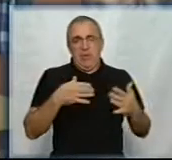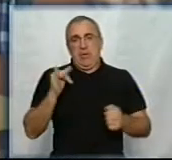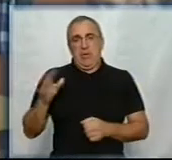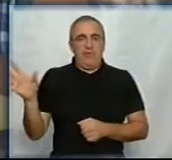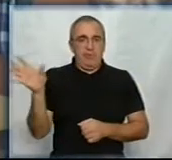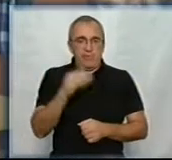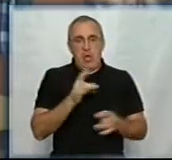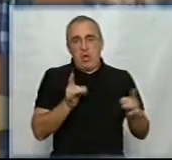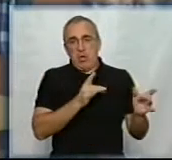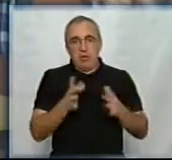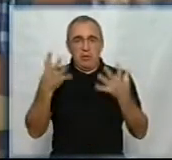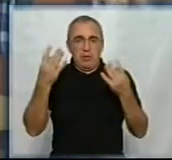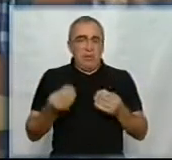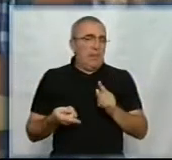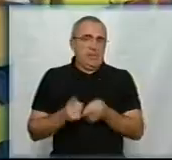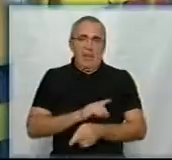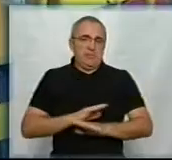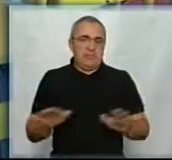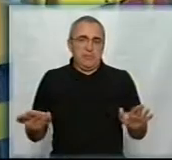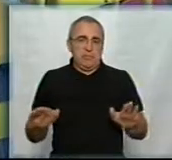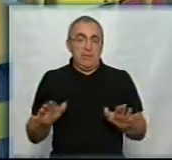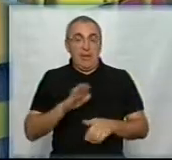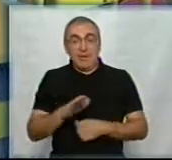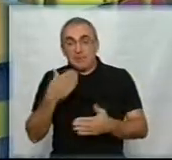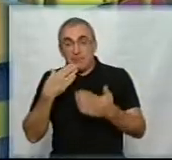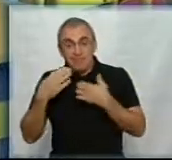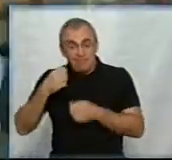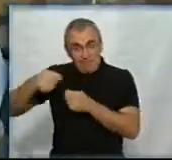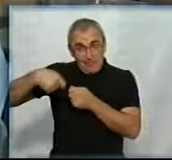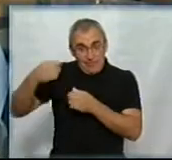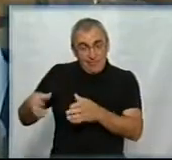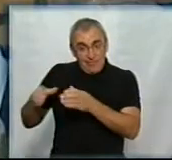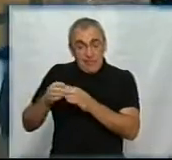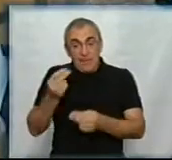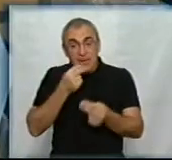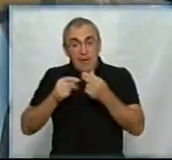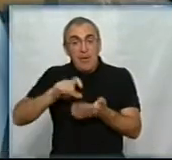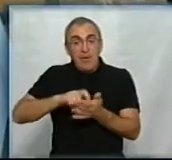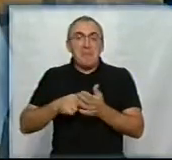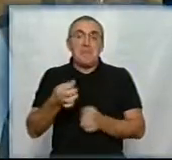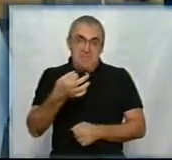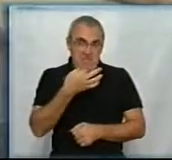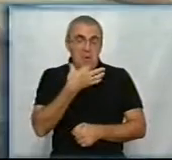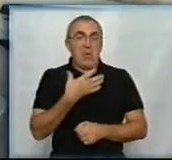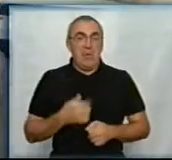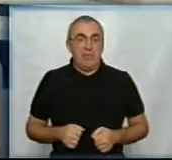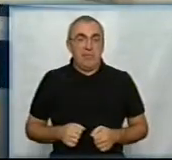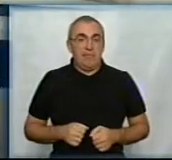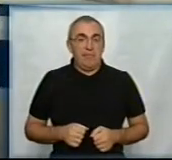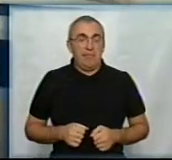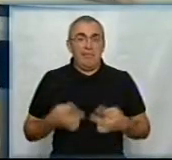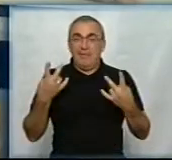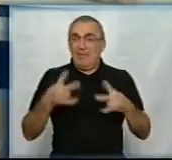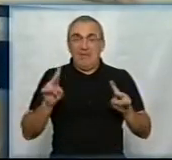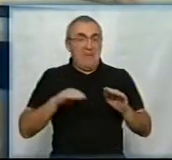режим дня від цього не змінився. Дітям, з якими спілкувалася наша знімальна група, снідати у класі подобається. Не треба